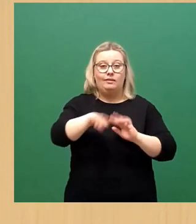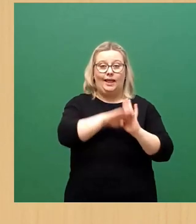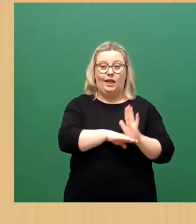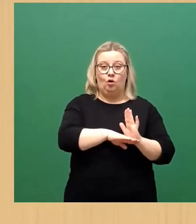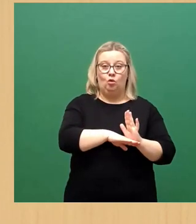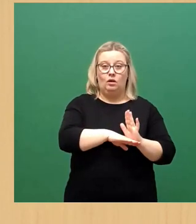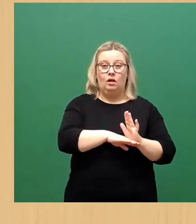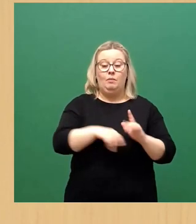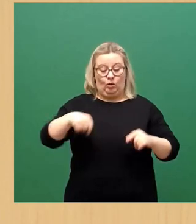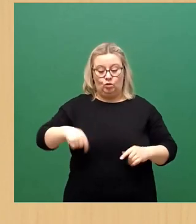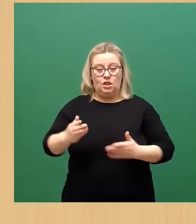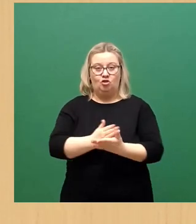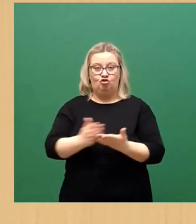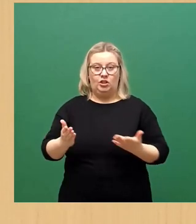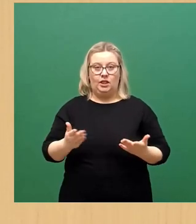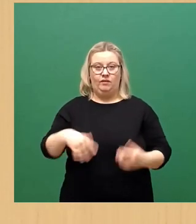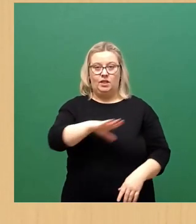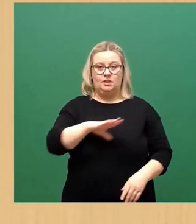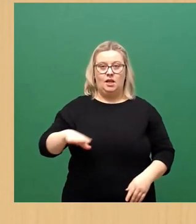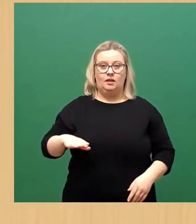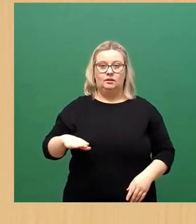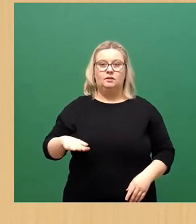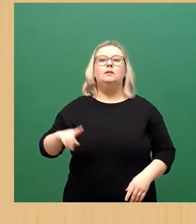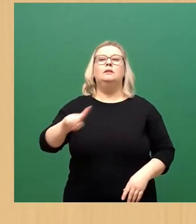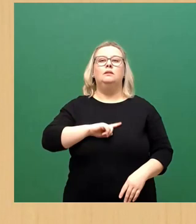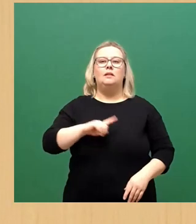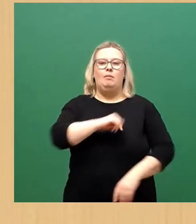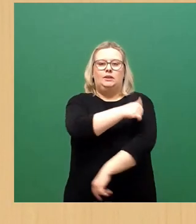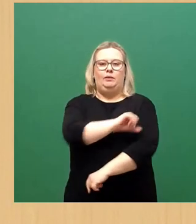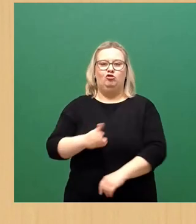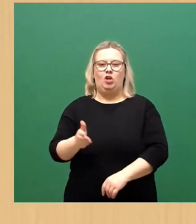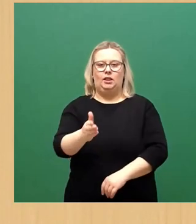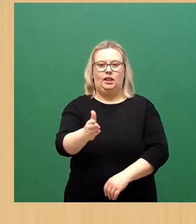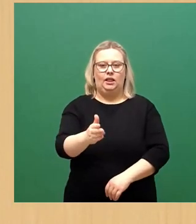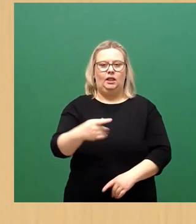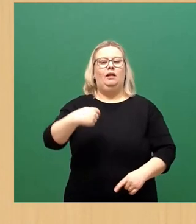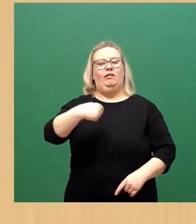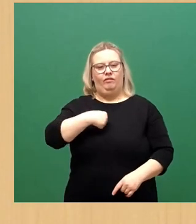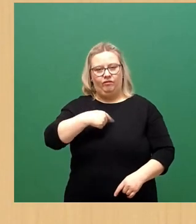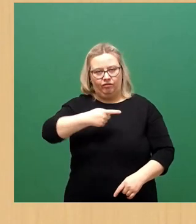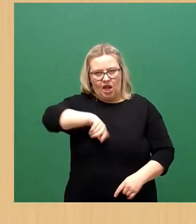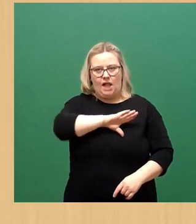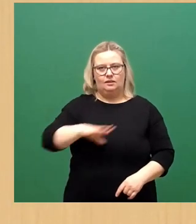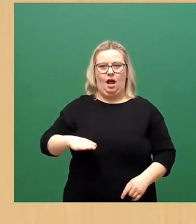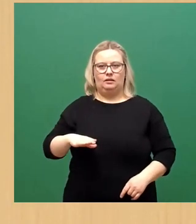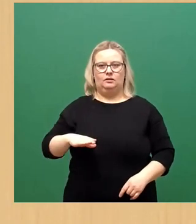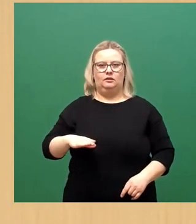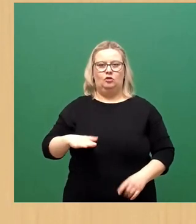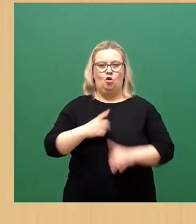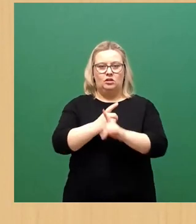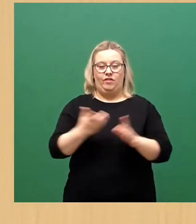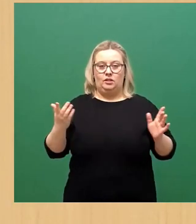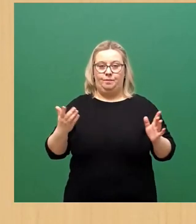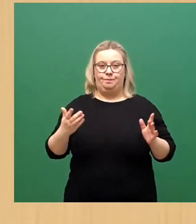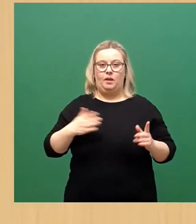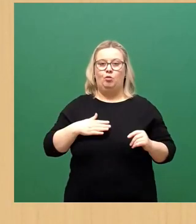entschieden in Sachsen, wir machen die Impfstrategie. Wir machen das als Sachsen konsequent. Und von wegen, wir haben uns